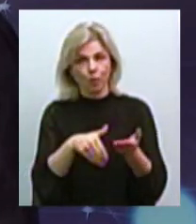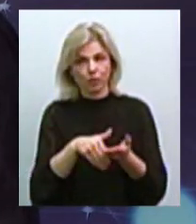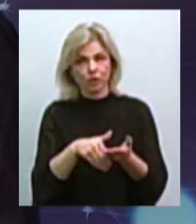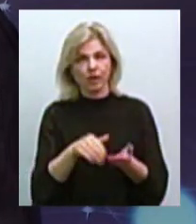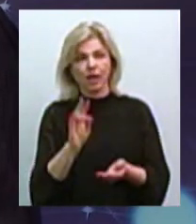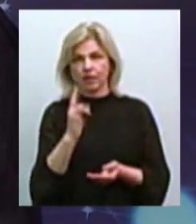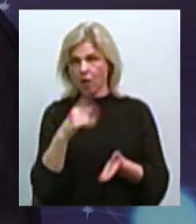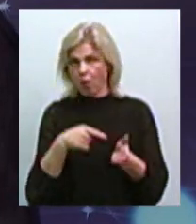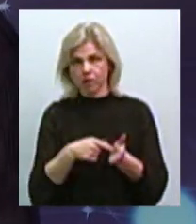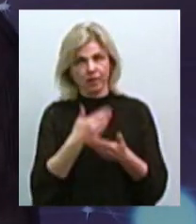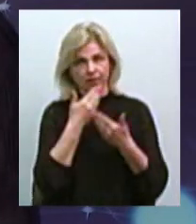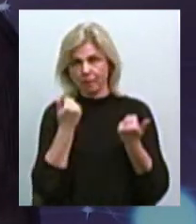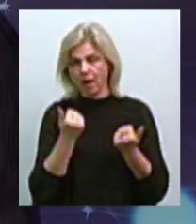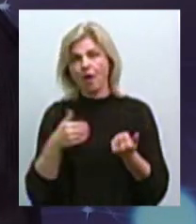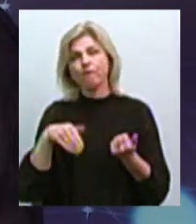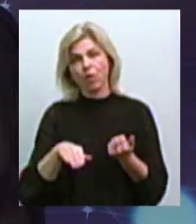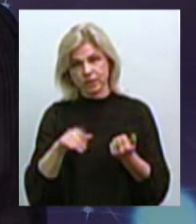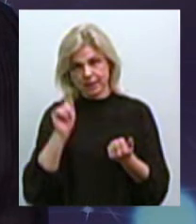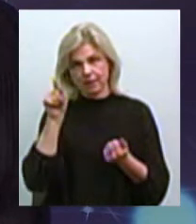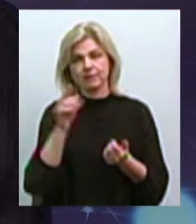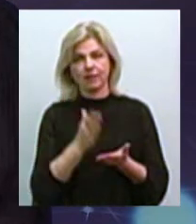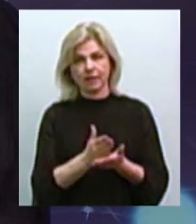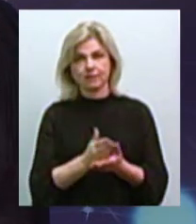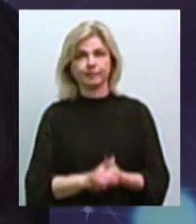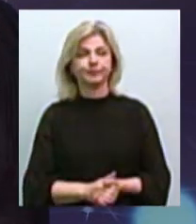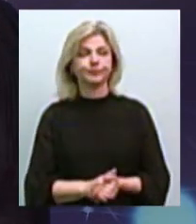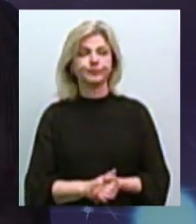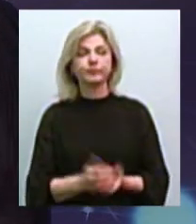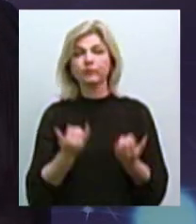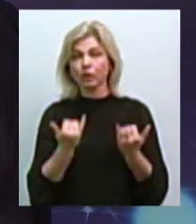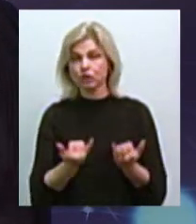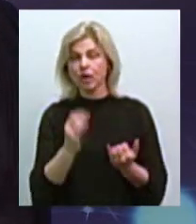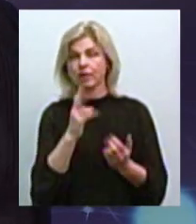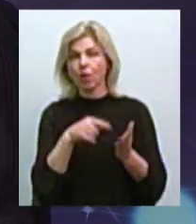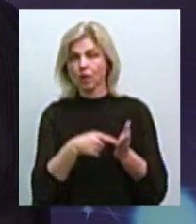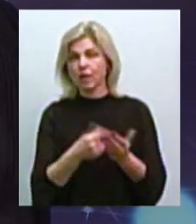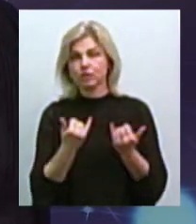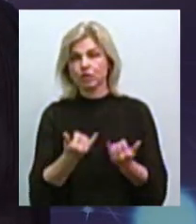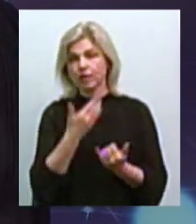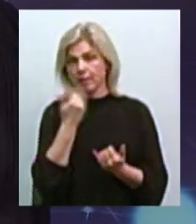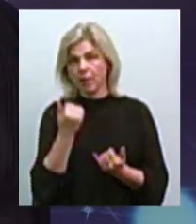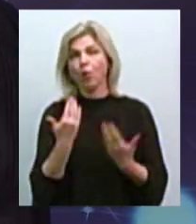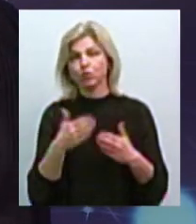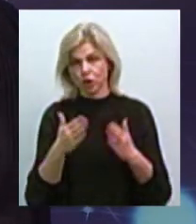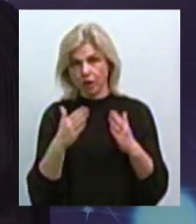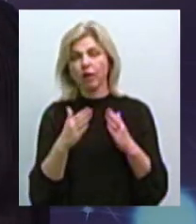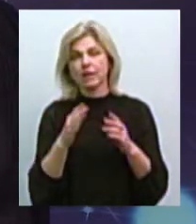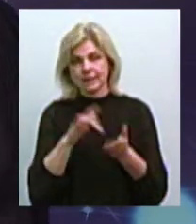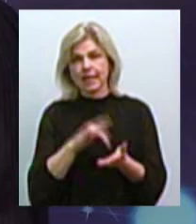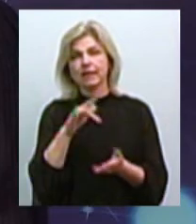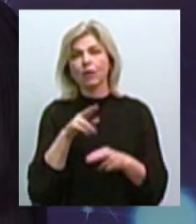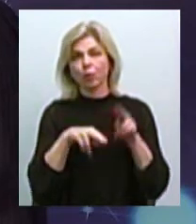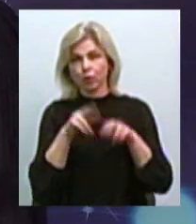А в Миколаїві немає такого? Миколаїві у нас і немає такого вічого відділення. сказати, що на даний час немає, але він вже будується. Тобто,